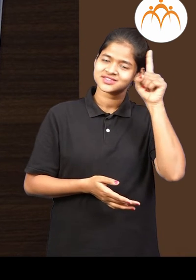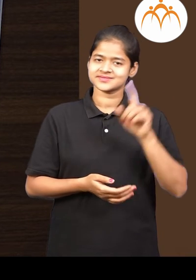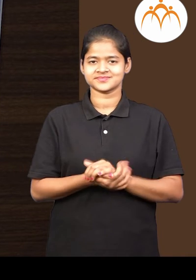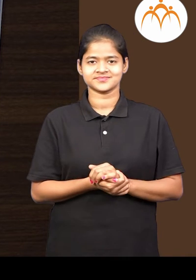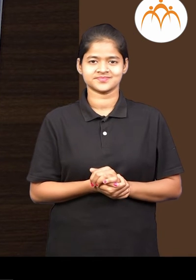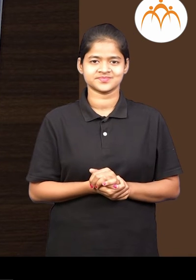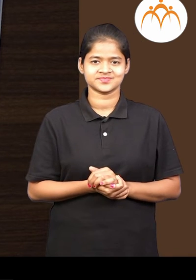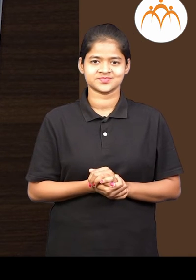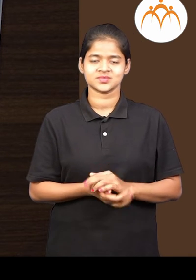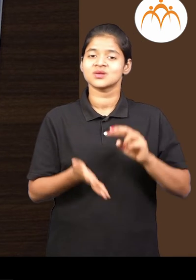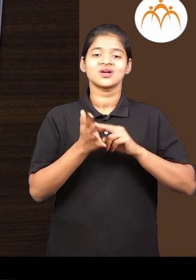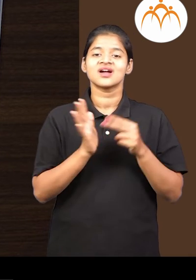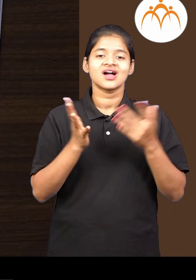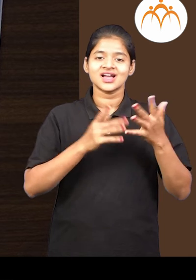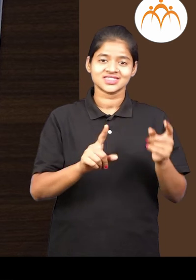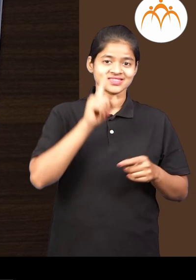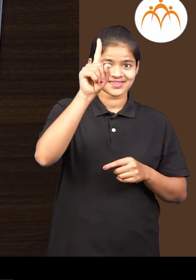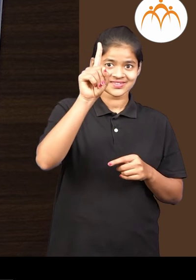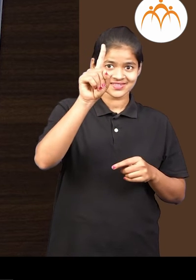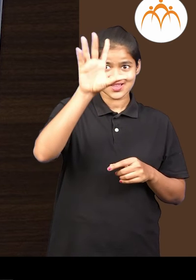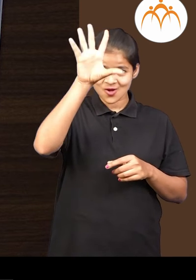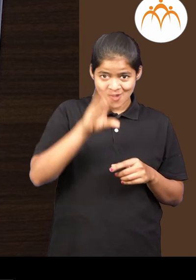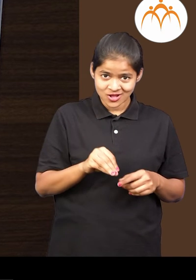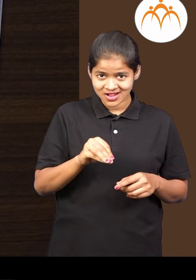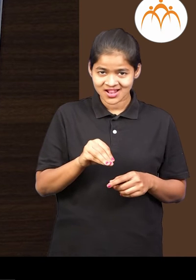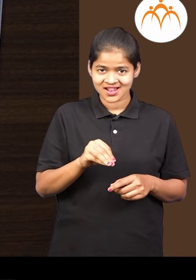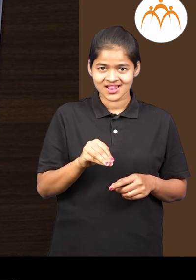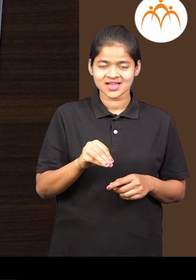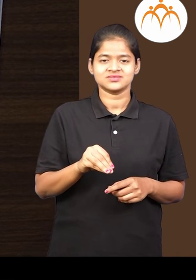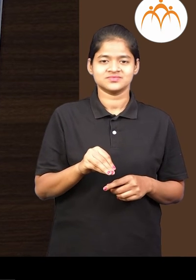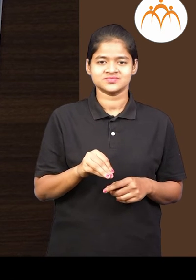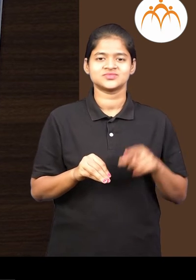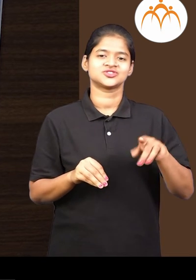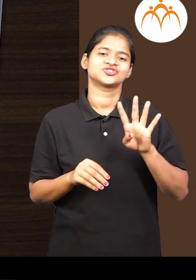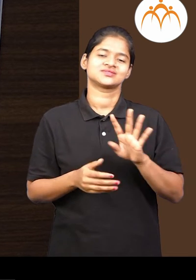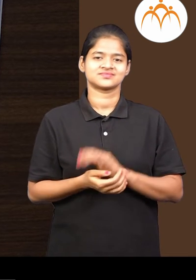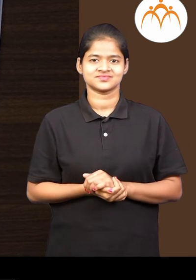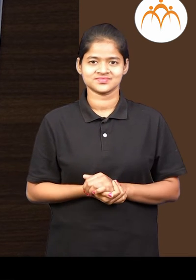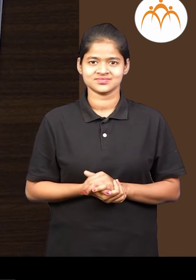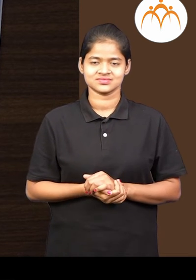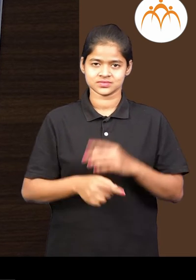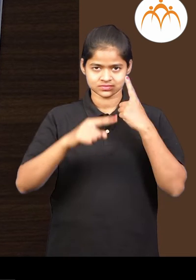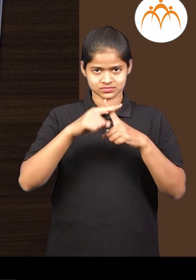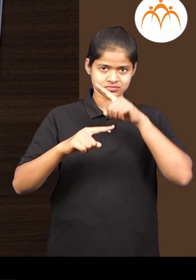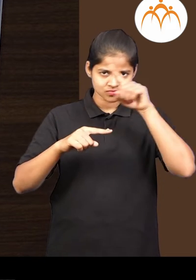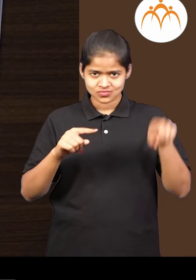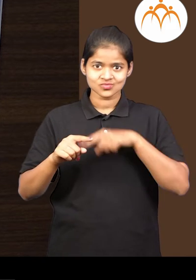पेंसिल्स हो किने इथे हाचा आला हे बगा ही अधिक ची खुण